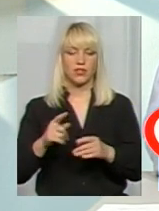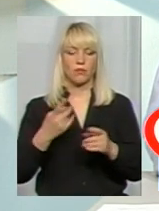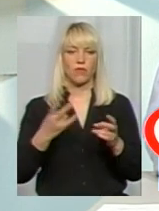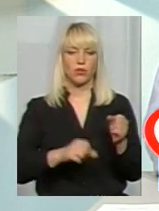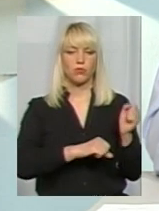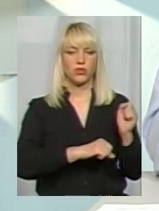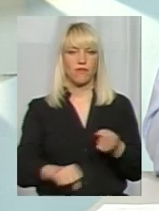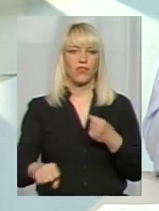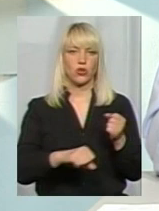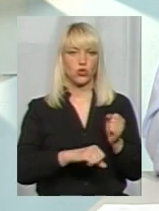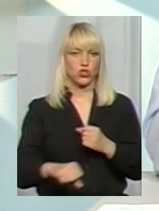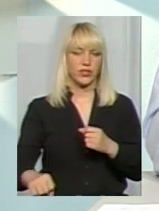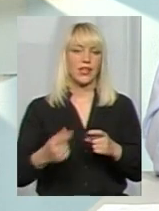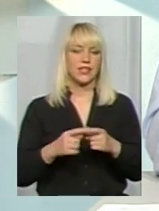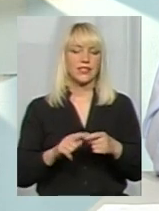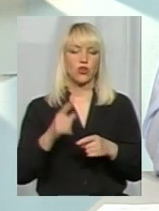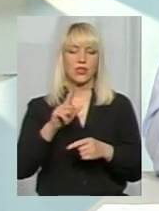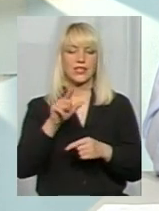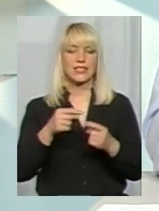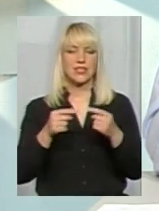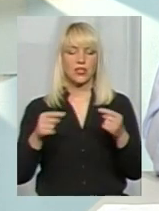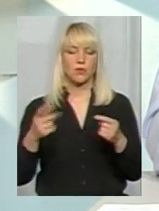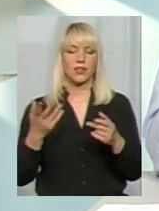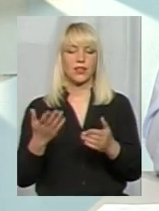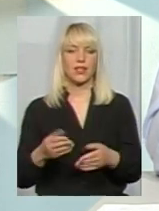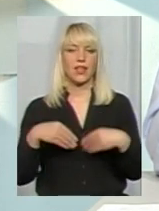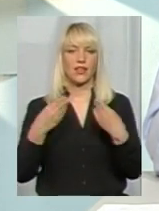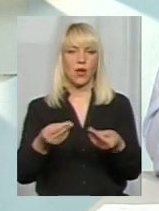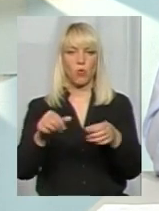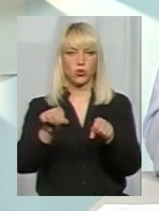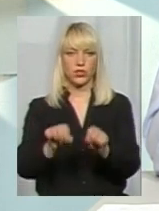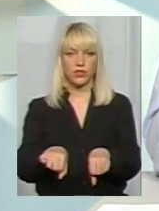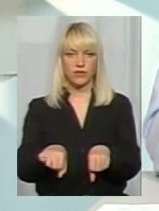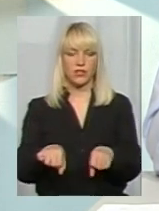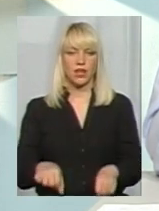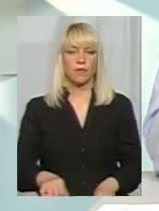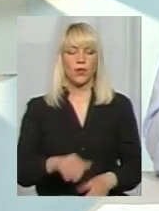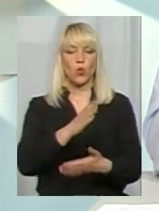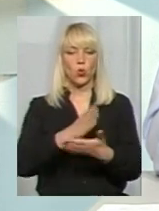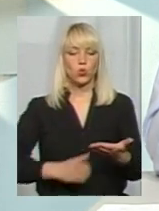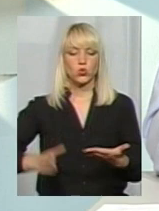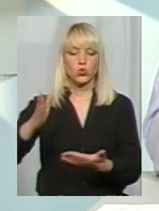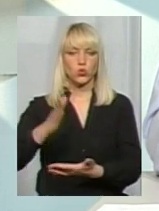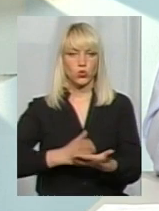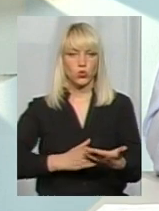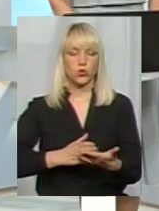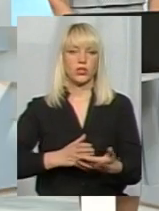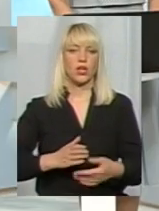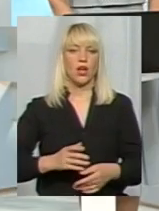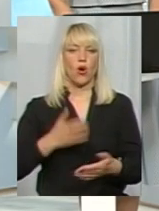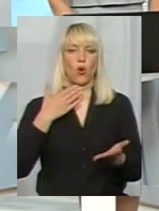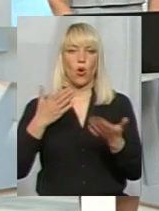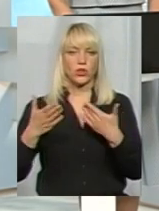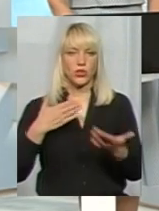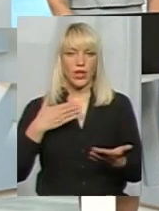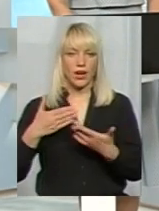засобів, який спонукає або дає можливість усунути контакт кліщів із дітьми.